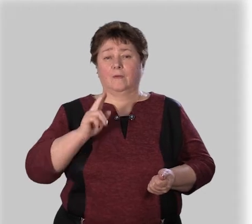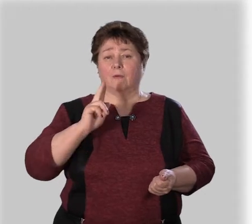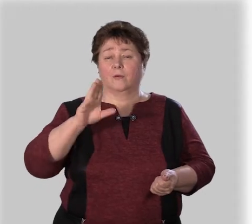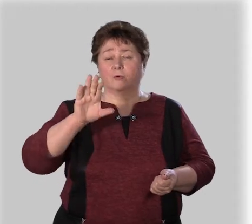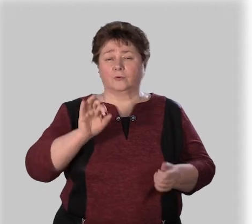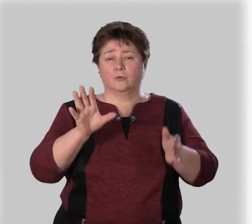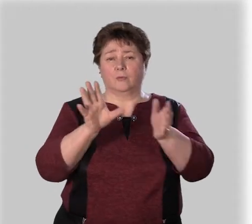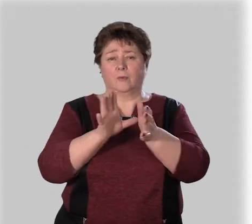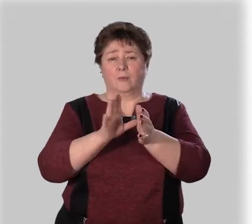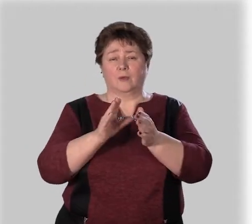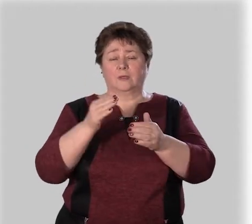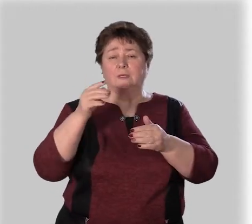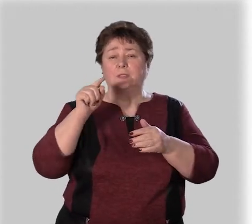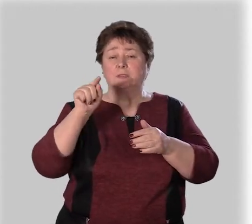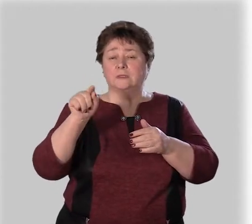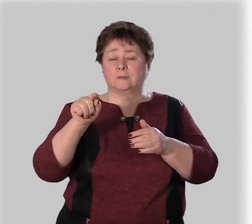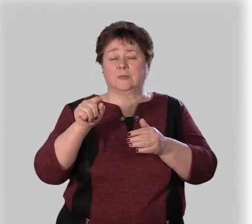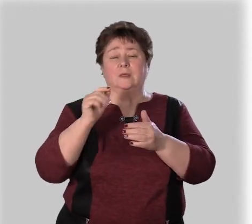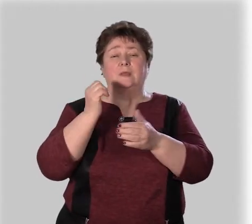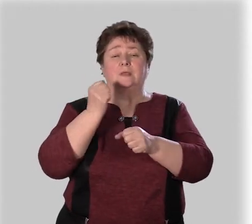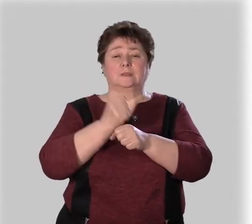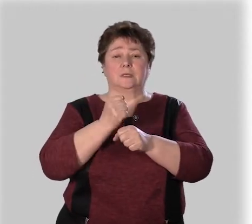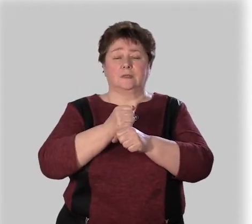Кто помогает тебе делать уроки?